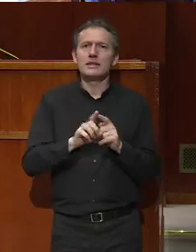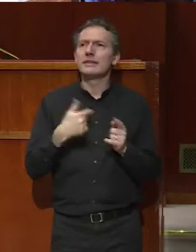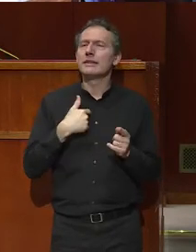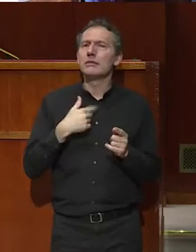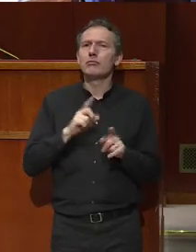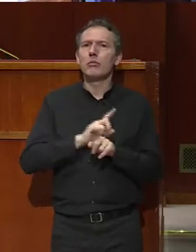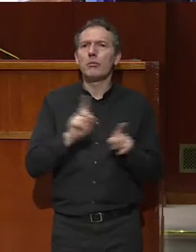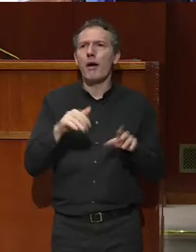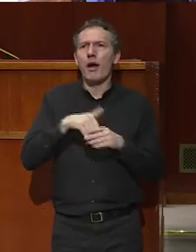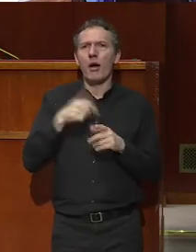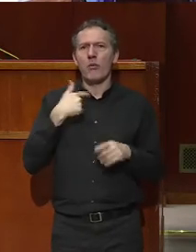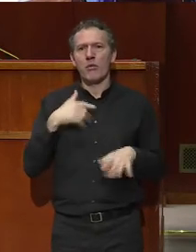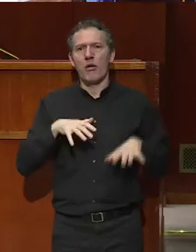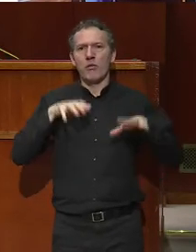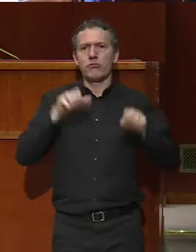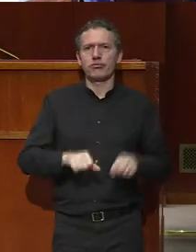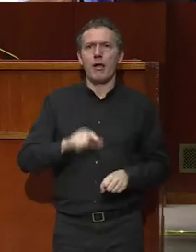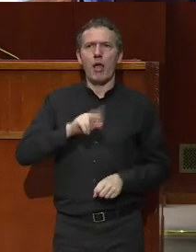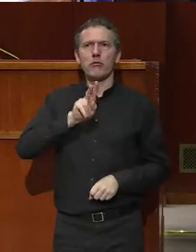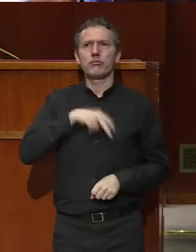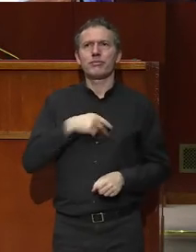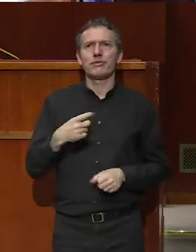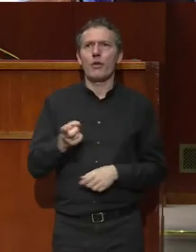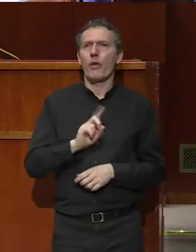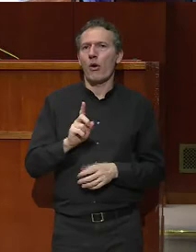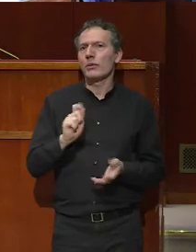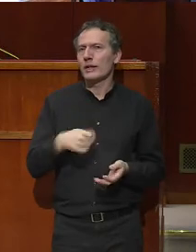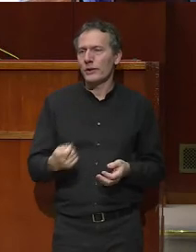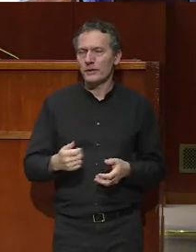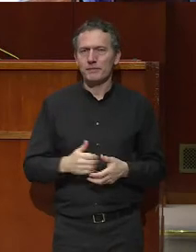un sentiment de possession vis-à de cette assemblée qui serait évidemment malvenue,